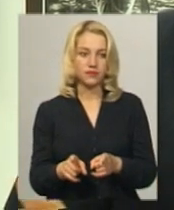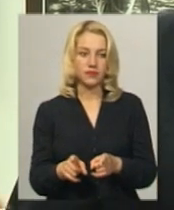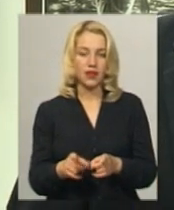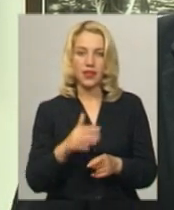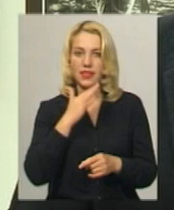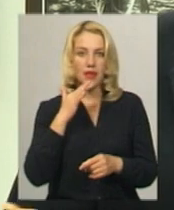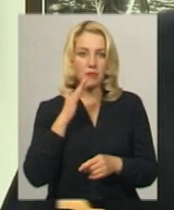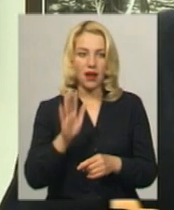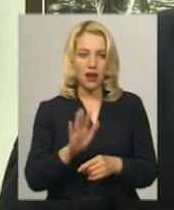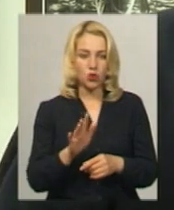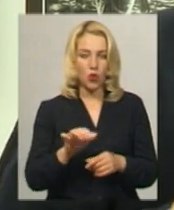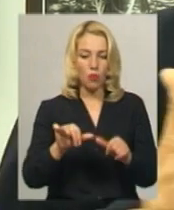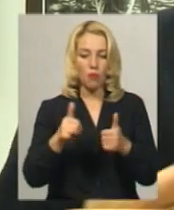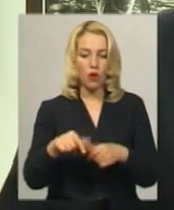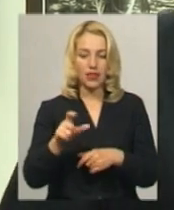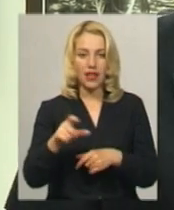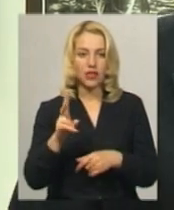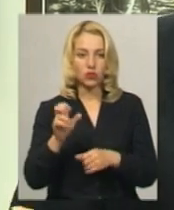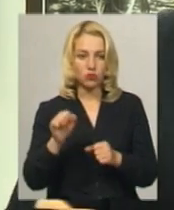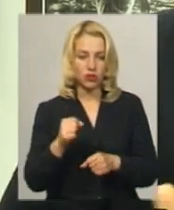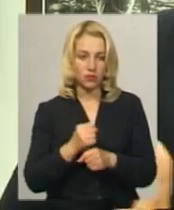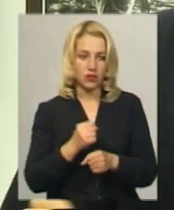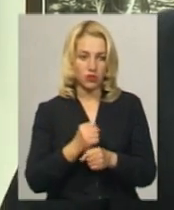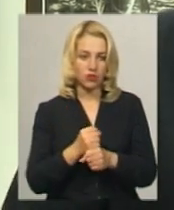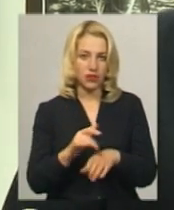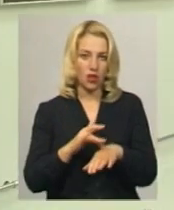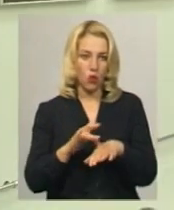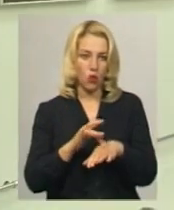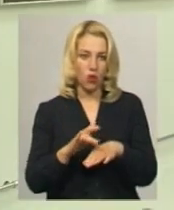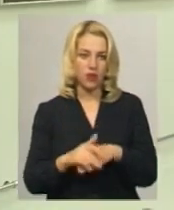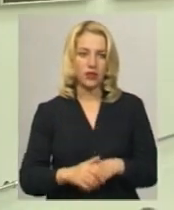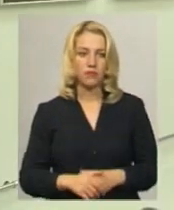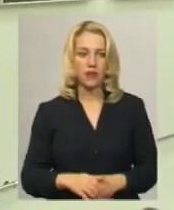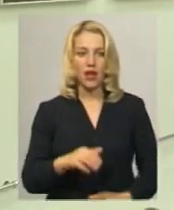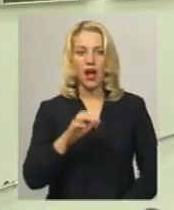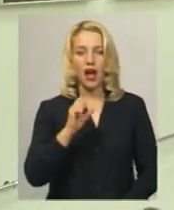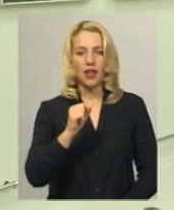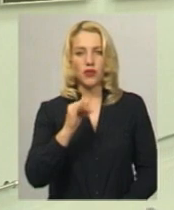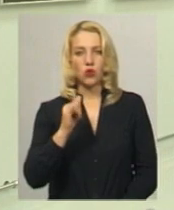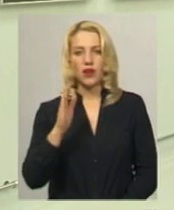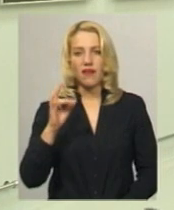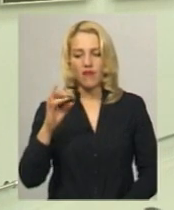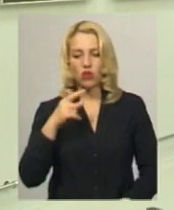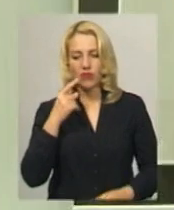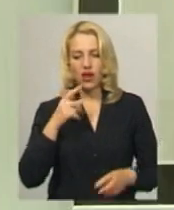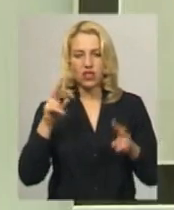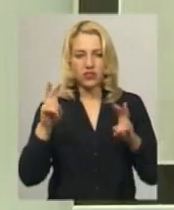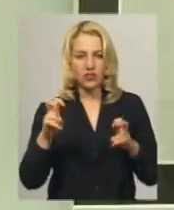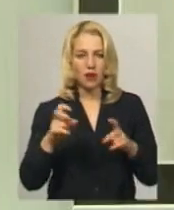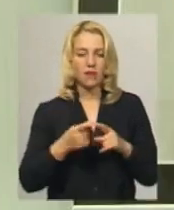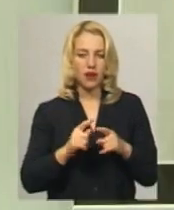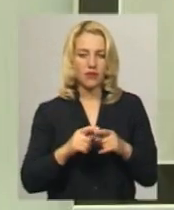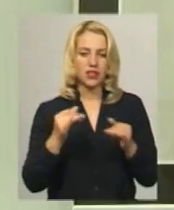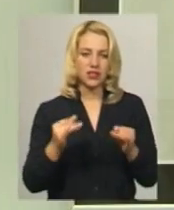небагато моделей, які можуть працювати оголеними. Анатолій Іванов каже, тема цікава, але сам у техніці «Ню»